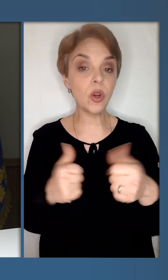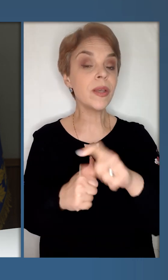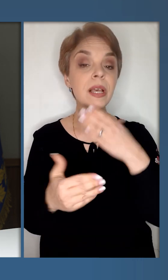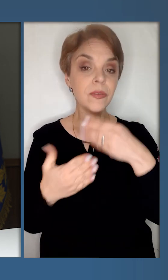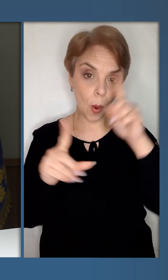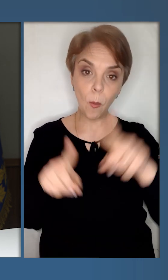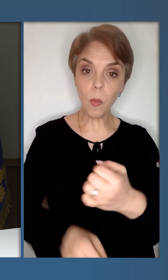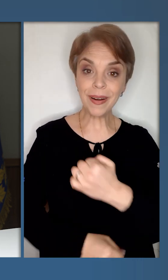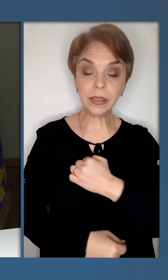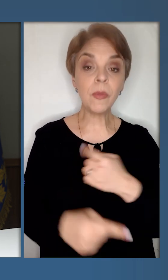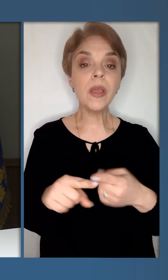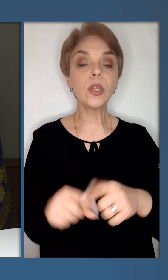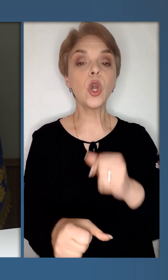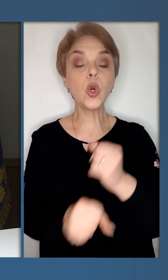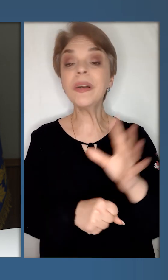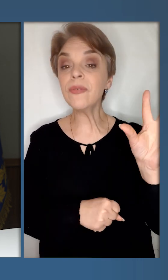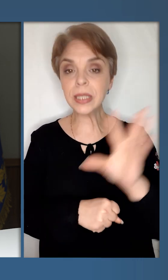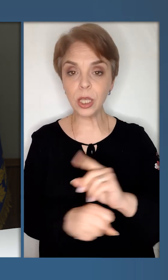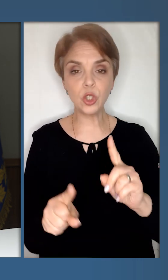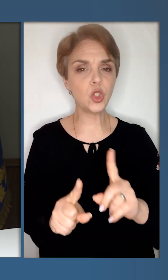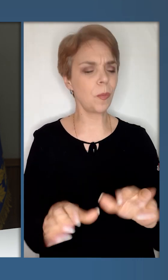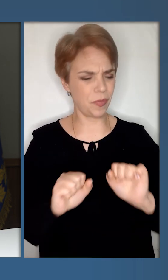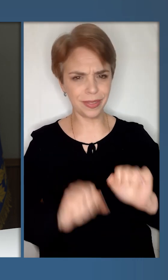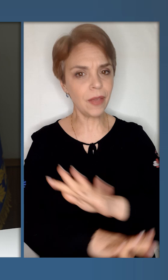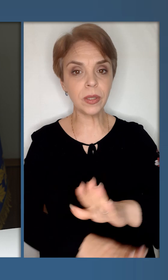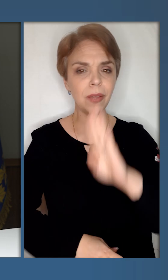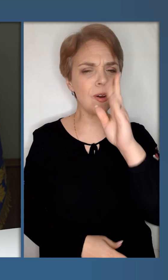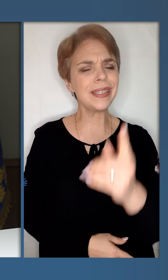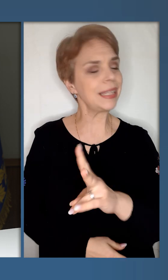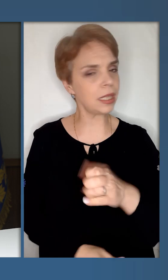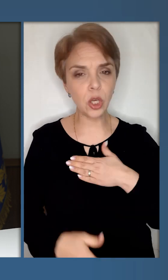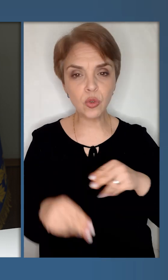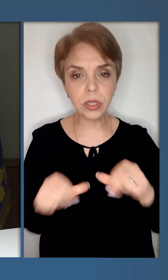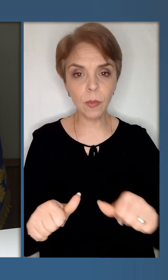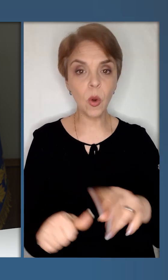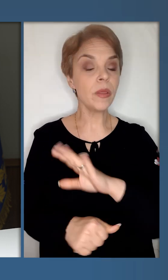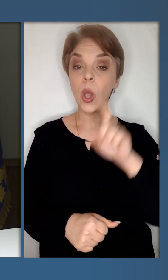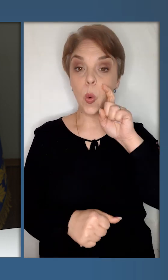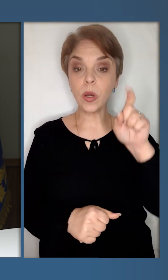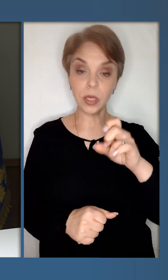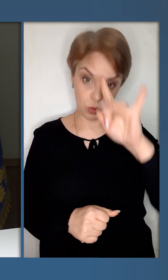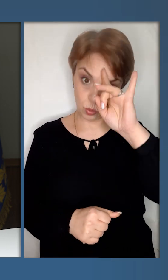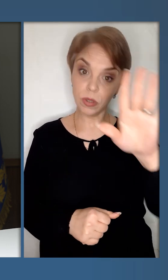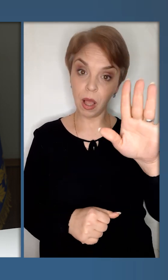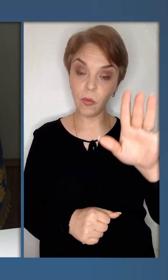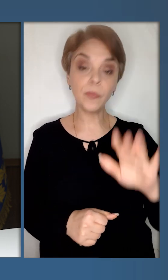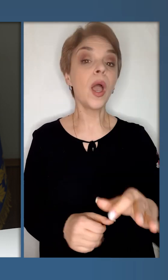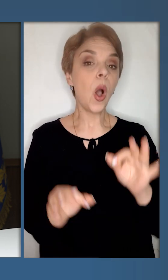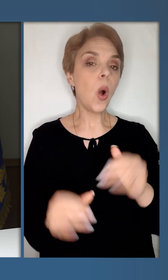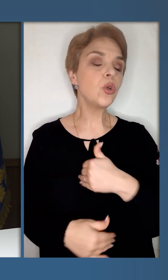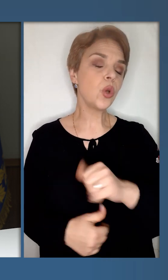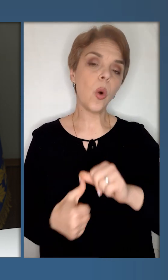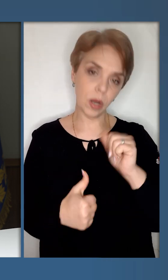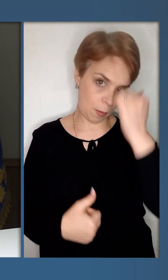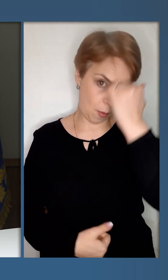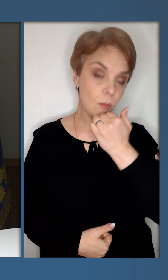і за своїх побратимів, хто робить це, щоб не віддати ворогу ані нашу землю, ані українську славу. Хочу